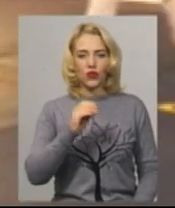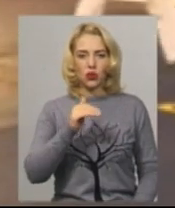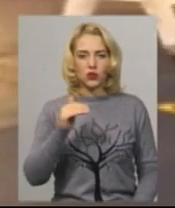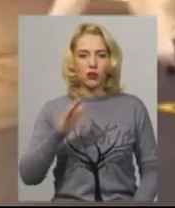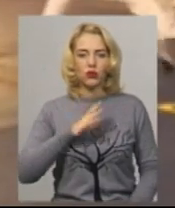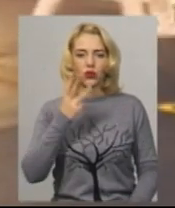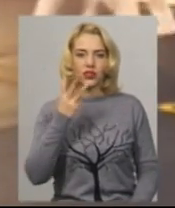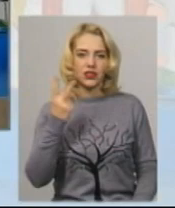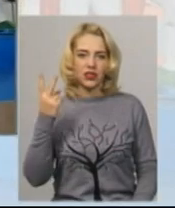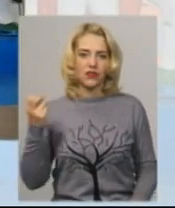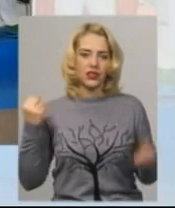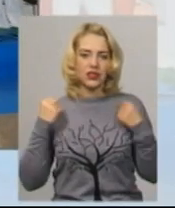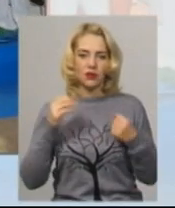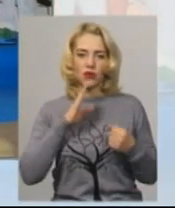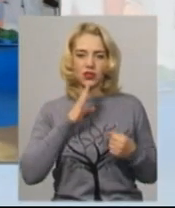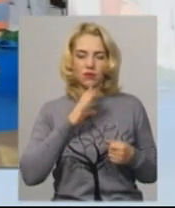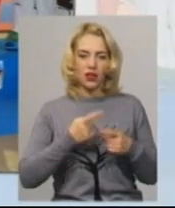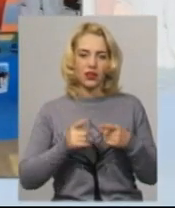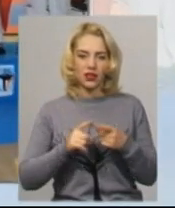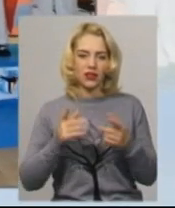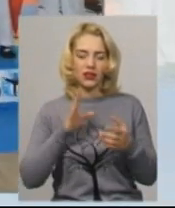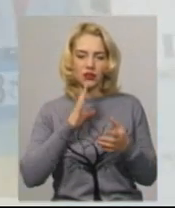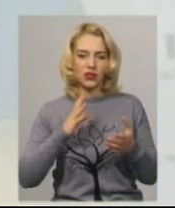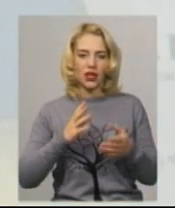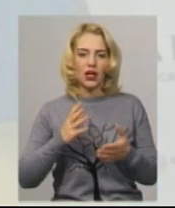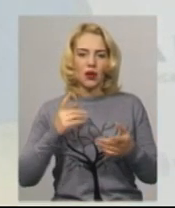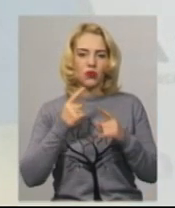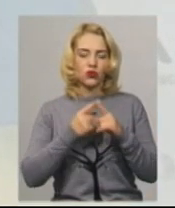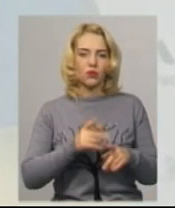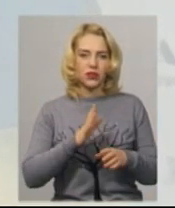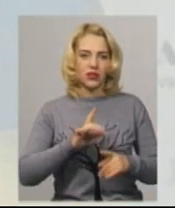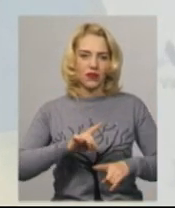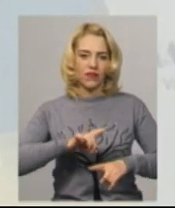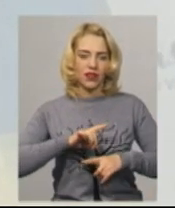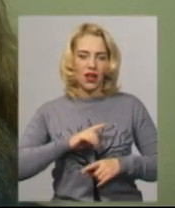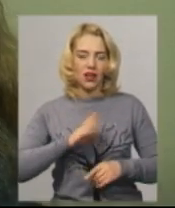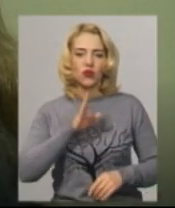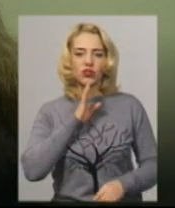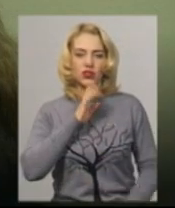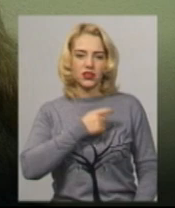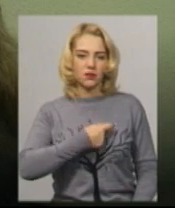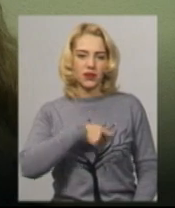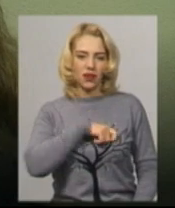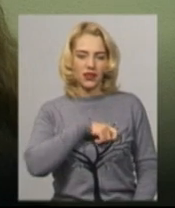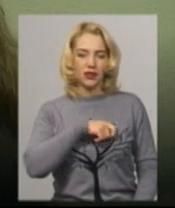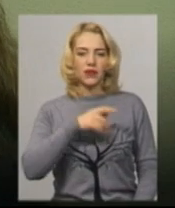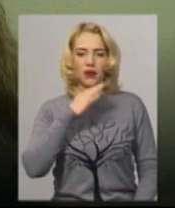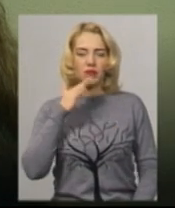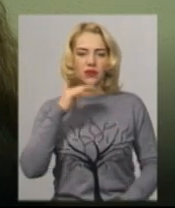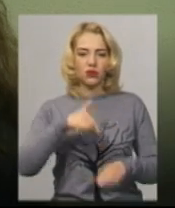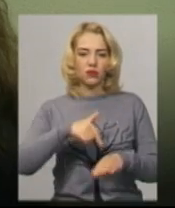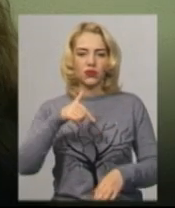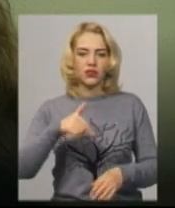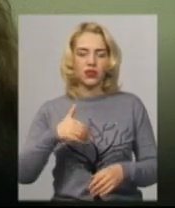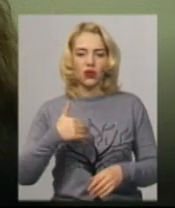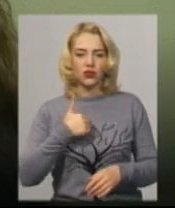спортсменки. Хмельничанка провела три успішні поєдинки, поступившись лише у фіналі спортсменці Іспанії. Дуже багато емоцій. Мені хотілося